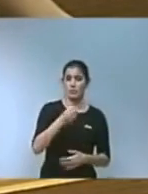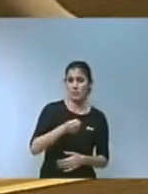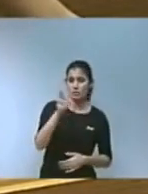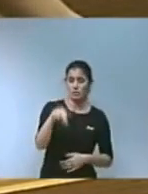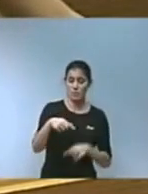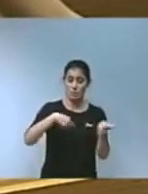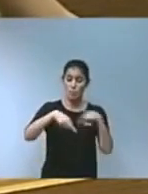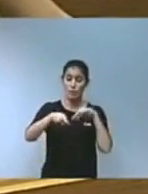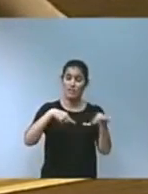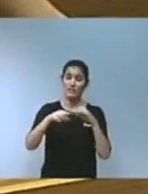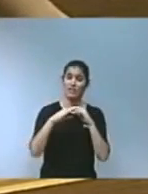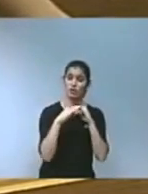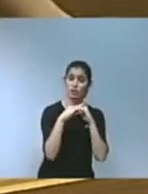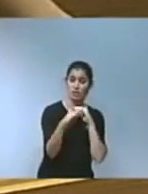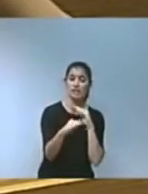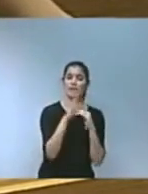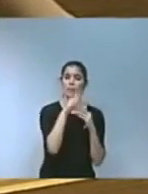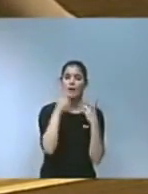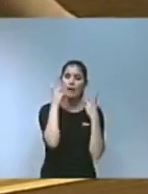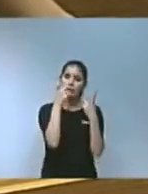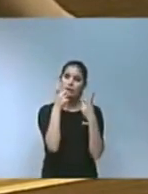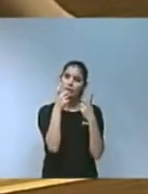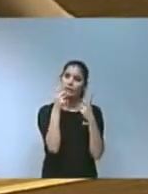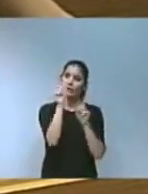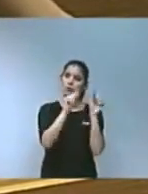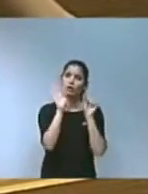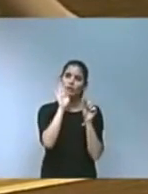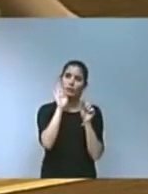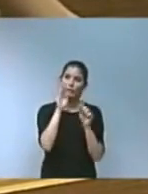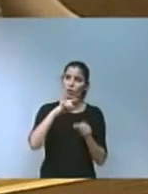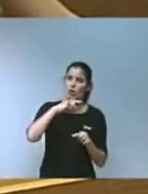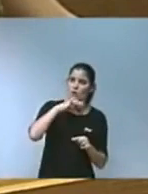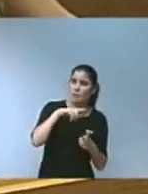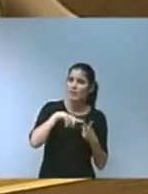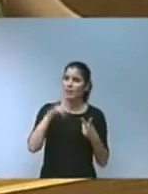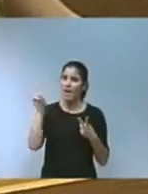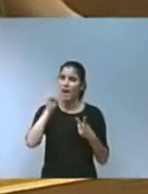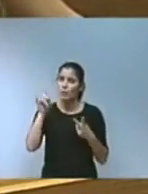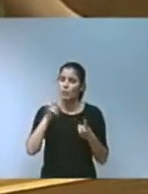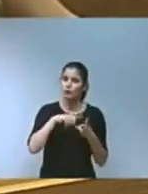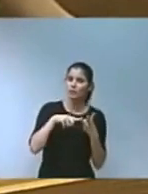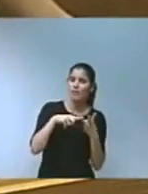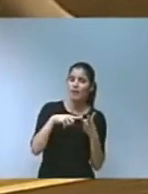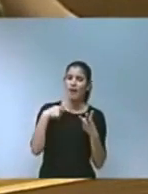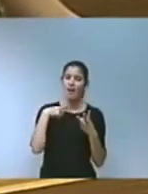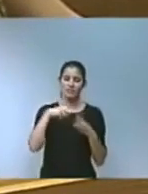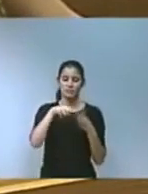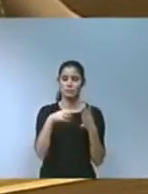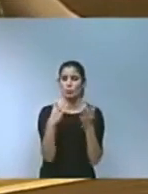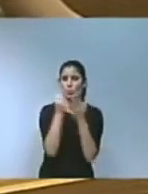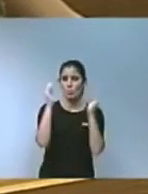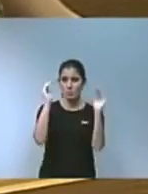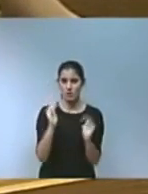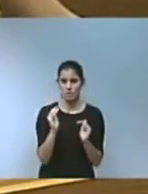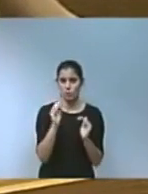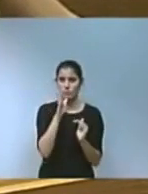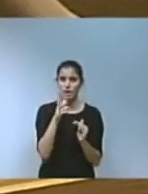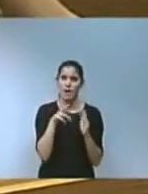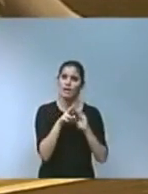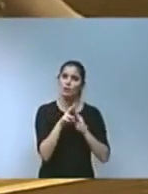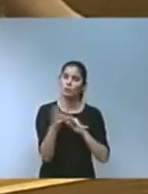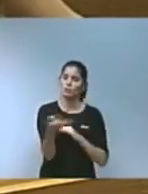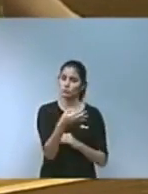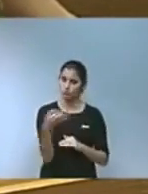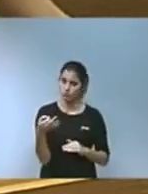Col·laborar amb la millora de la contaminació atmosfèrica, lumínica, acústica. Gestionar eficientment els nostres recursos i els